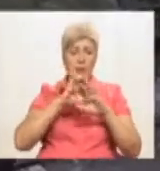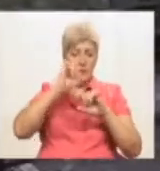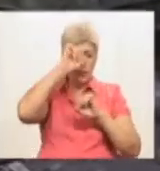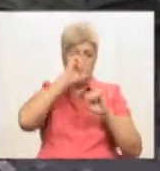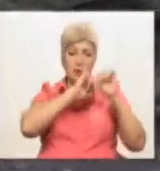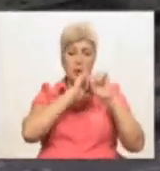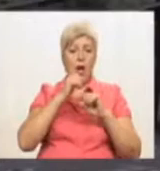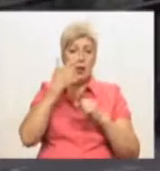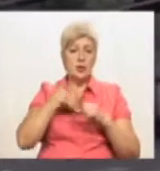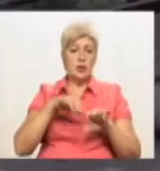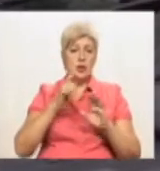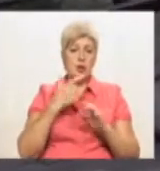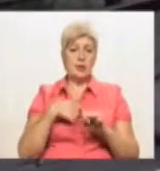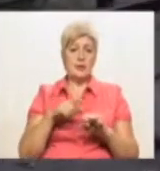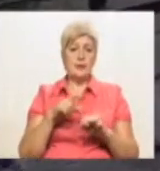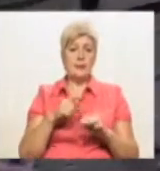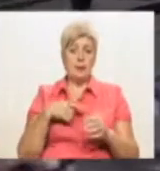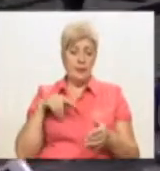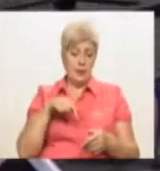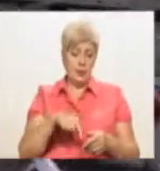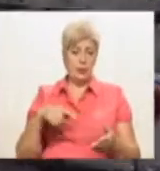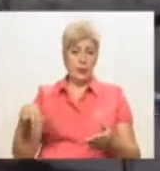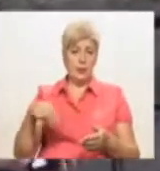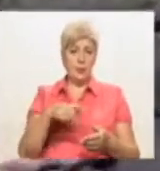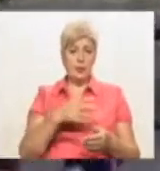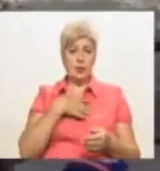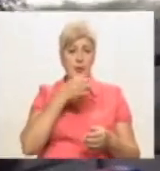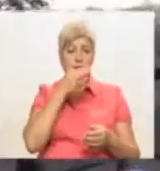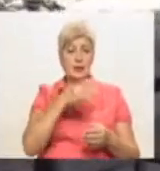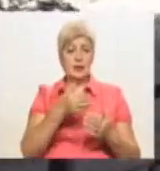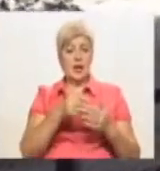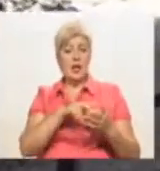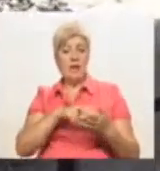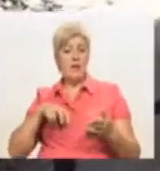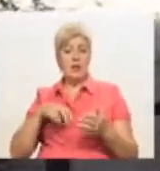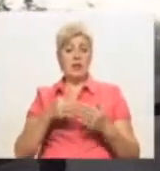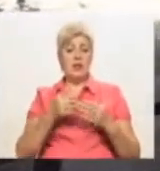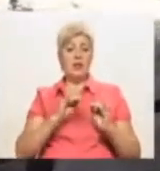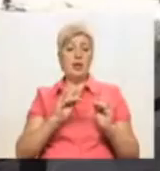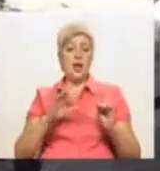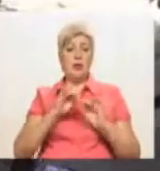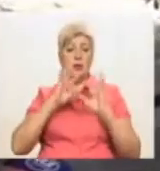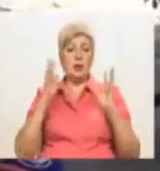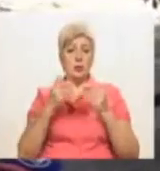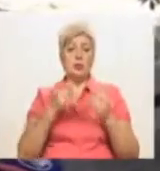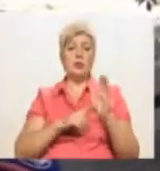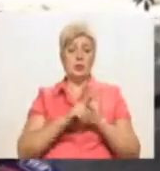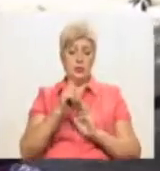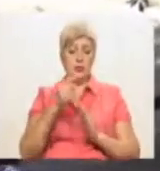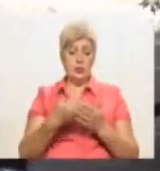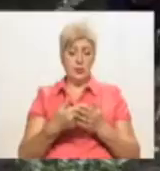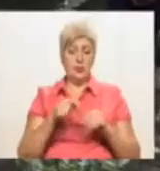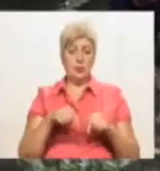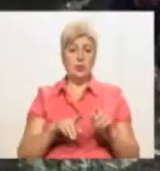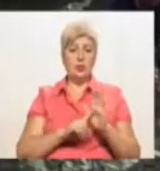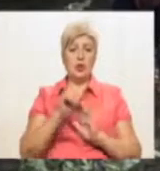було менше тілесних ушкоджень. Ось сюди підійшов, мені сказали – відійди від кущів та від лавки, і тут приблизно мене почали бити. Приблизно на цьому